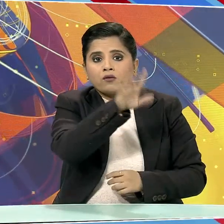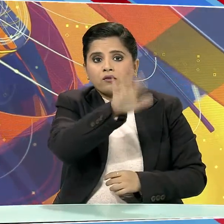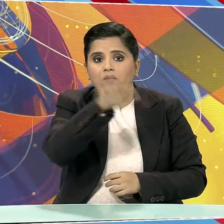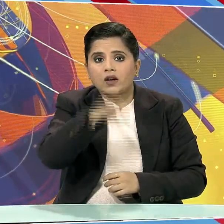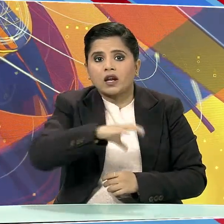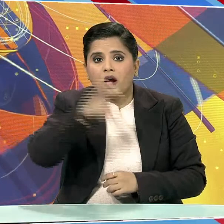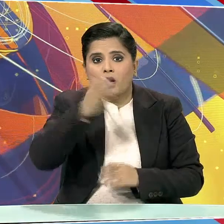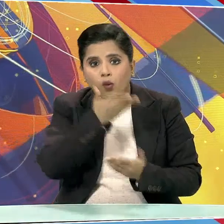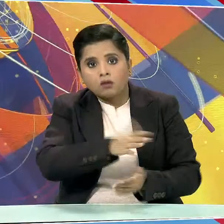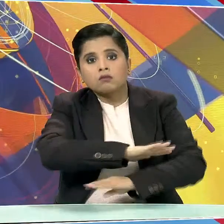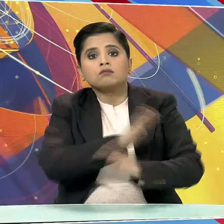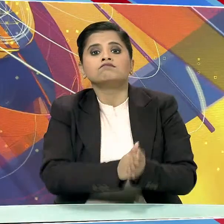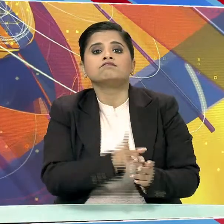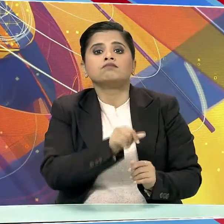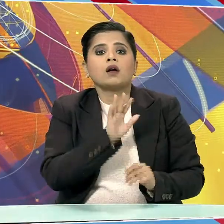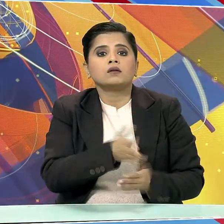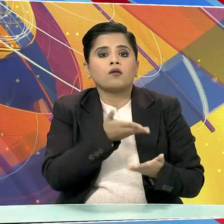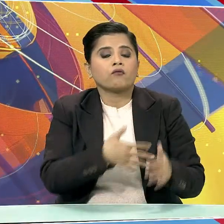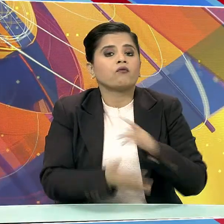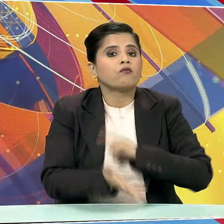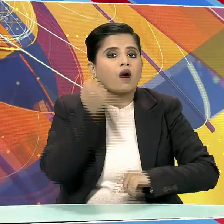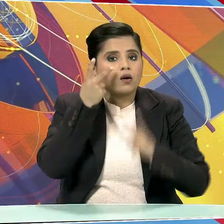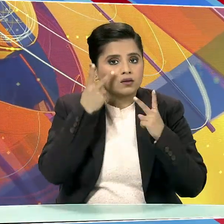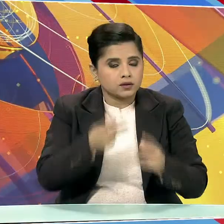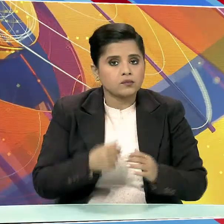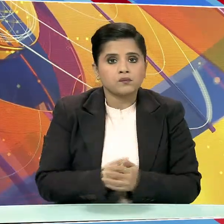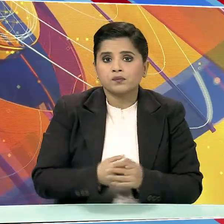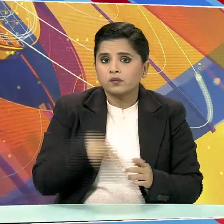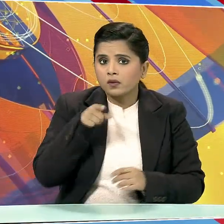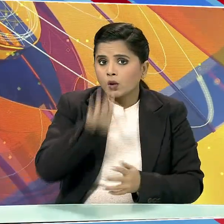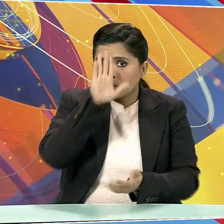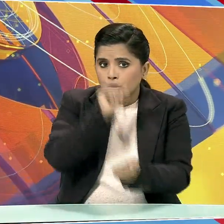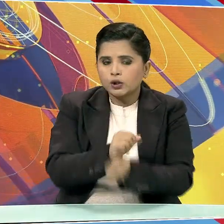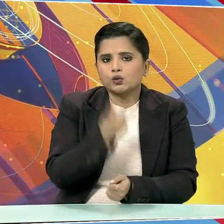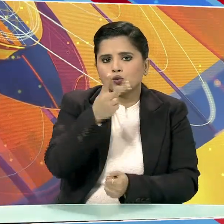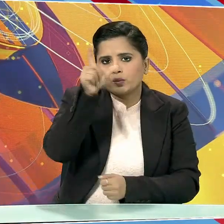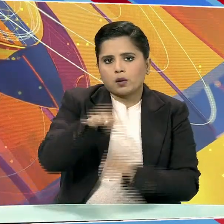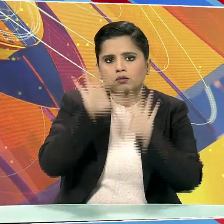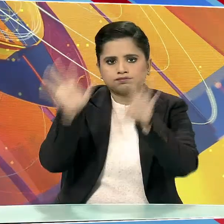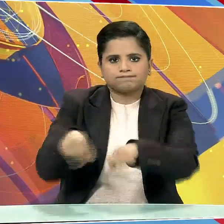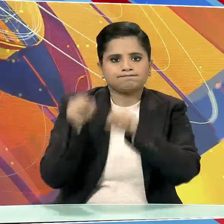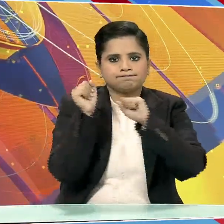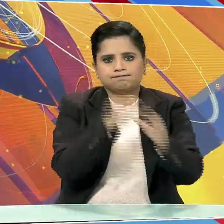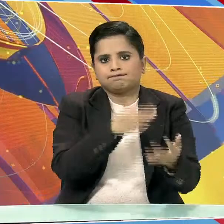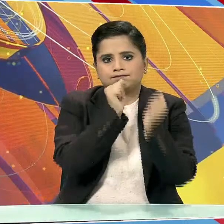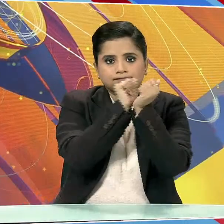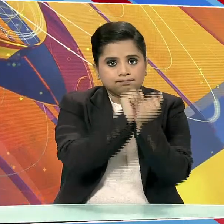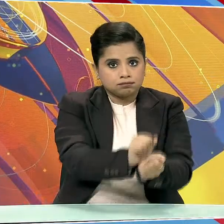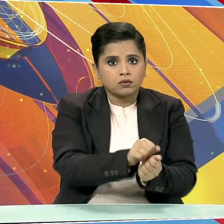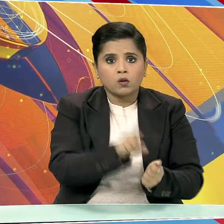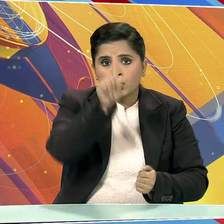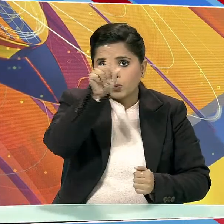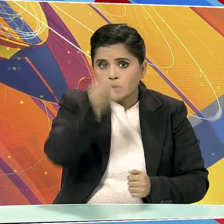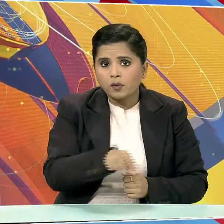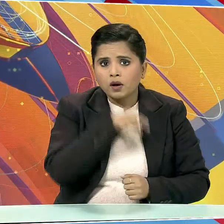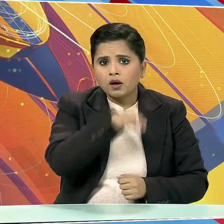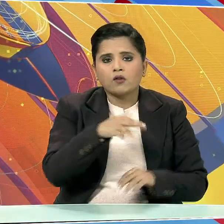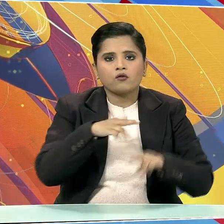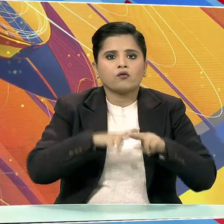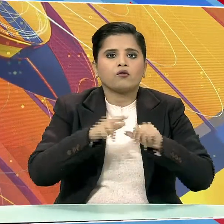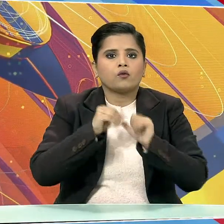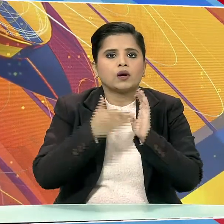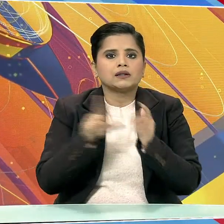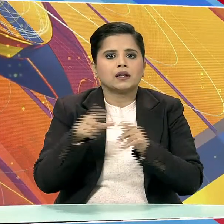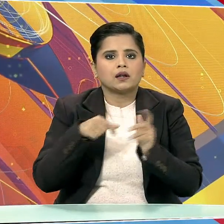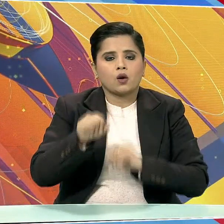बताई जा रही है। पुलिस ने दो लोगों को गिरफतार किया है। गिरफतार हुआ एक व्यक्ति फजिलका के